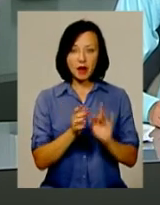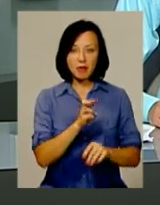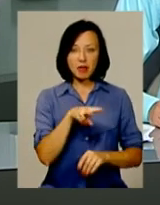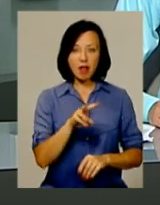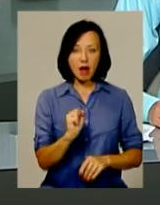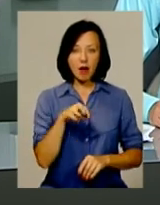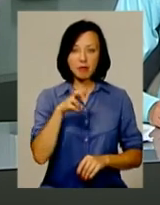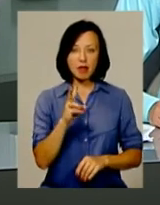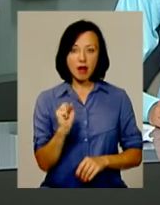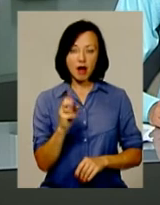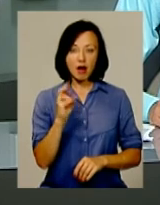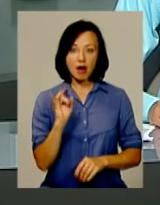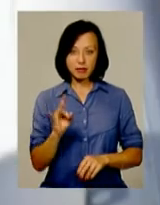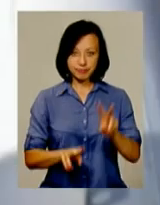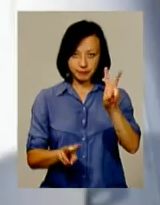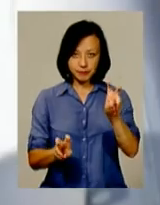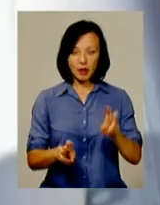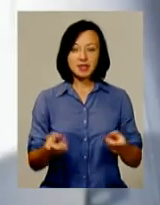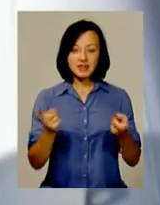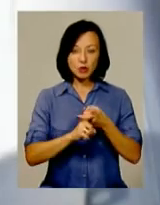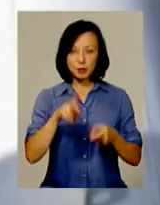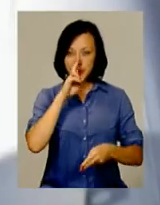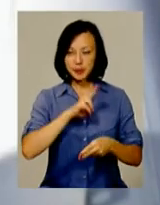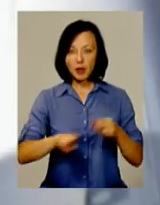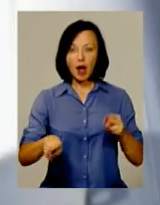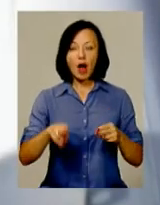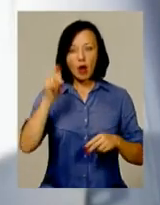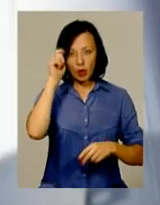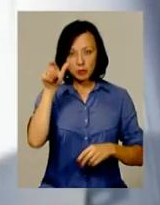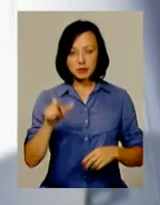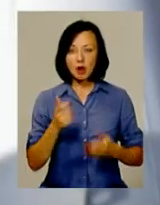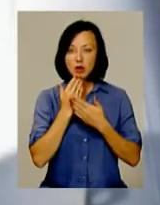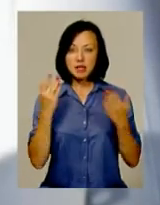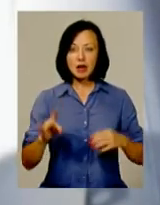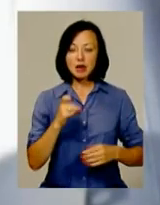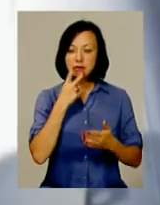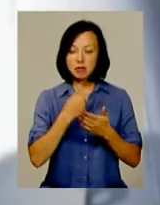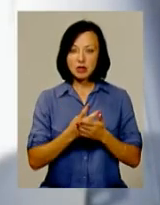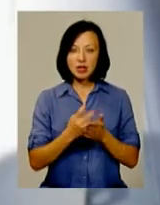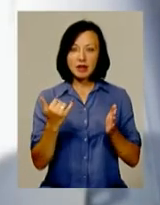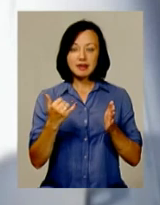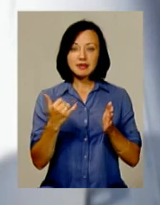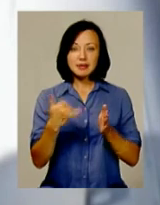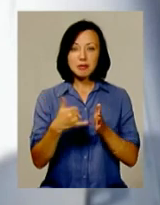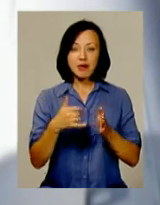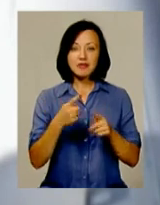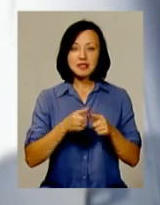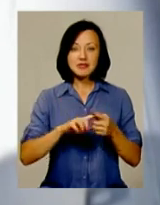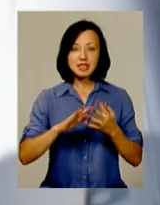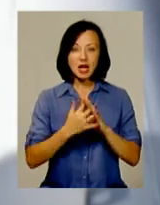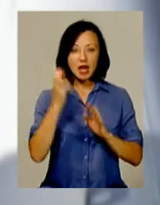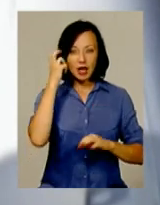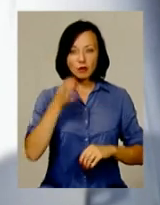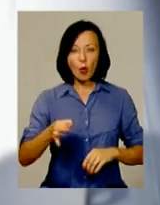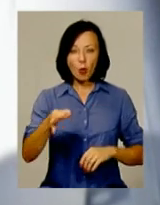Блаблакар. Після цього зв'язок з ним обірвався. Зниклого хлопця останній раз бачили на заправці в селі Бобриця Київської області